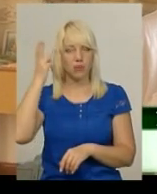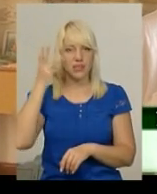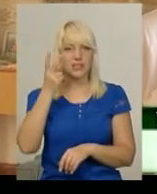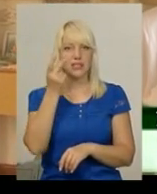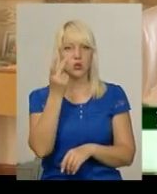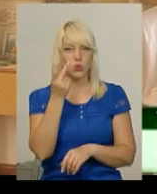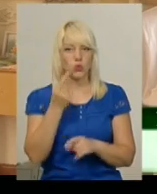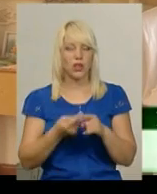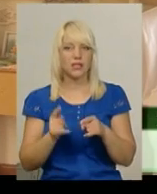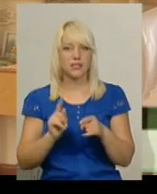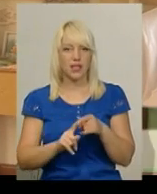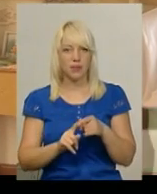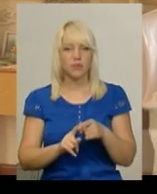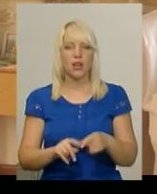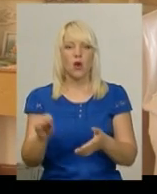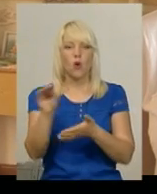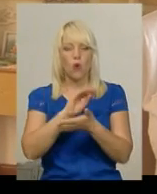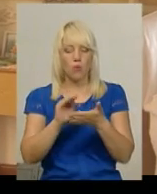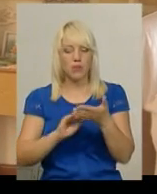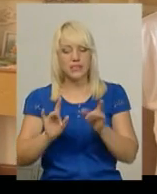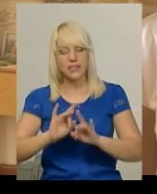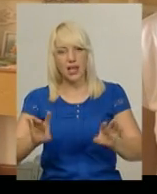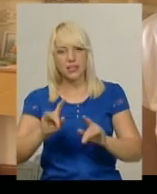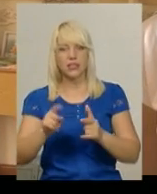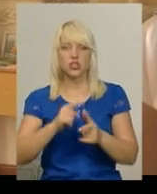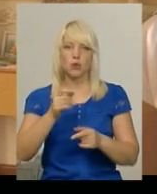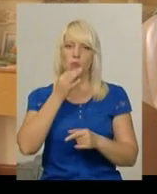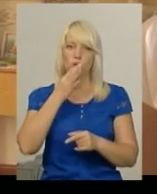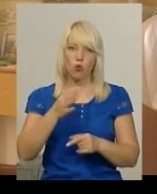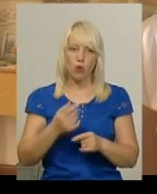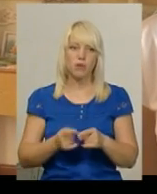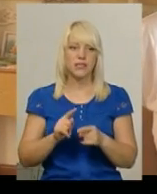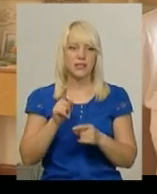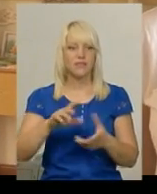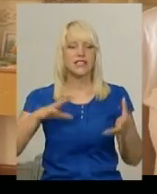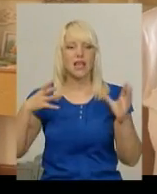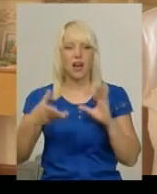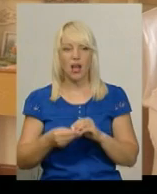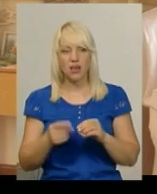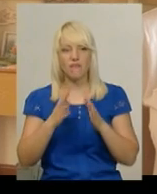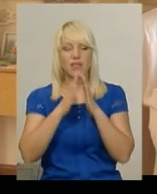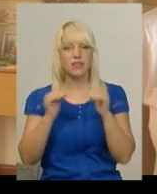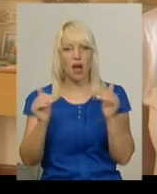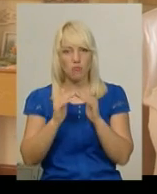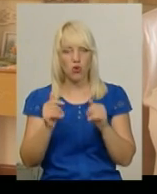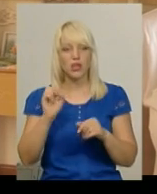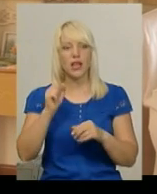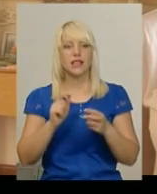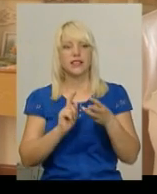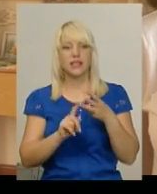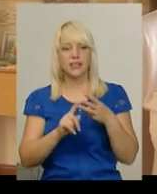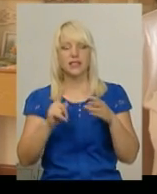друга – це описати, чи подобається їм взагалі в таборі, третє – це